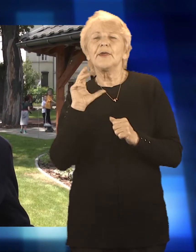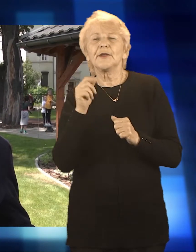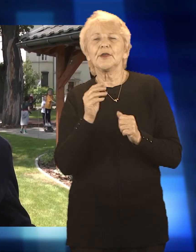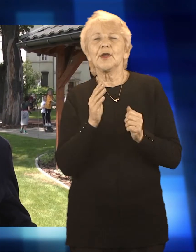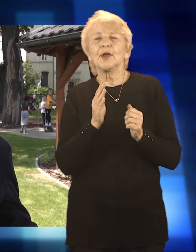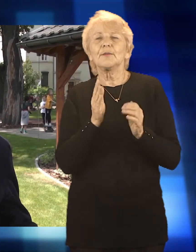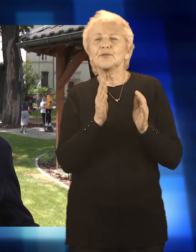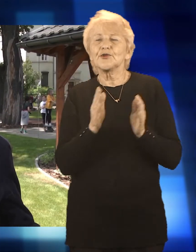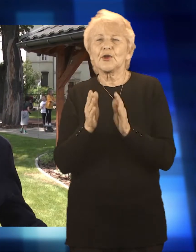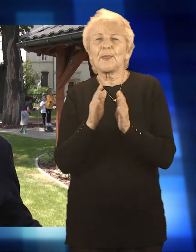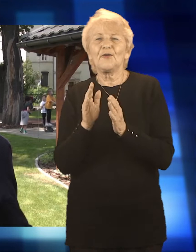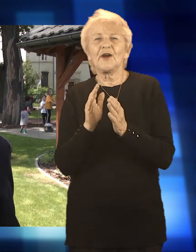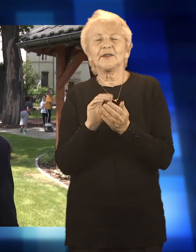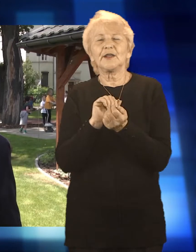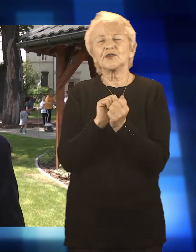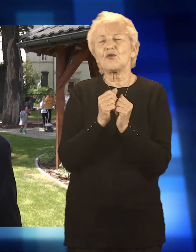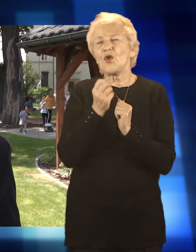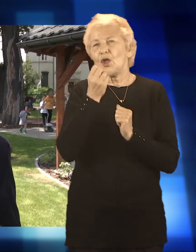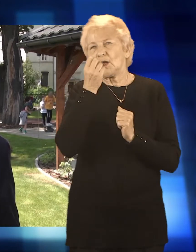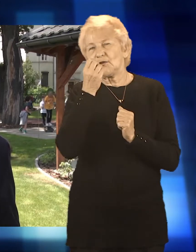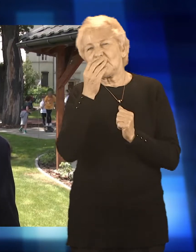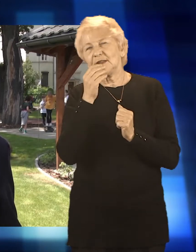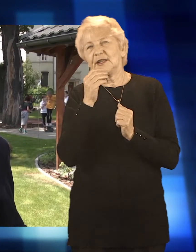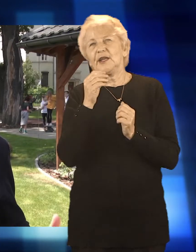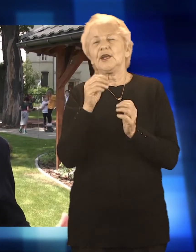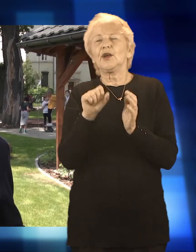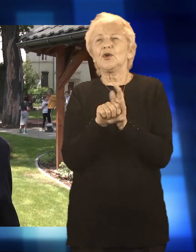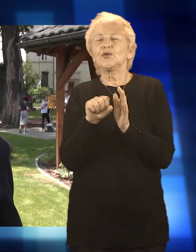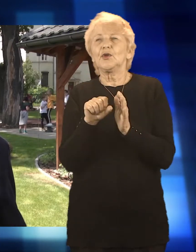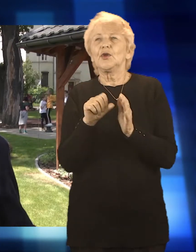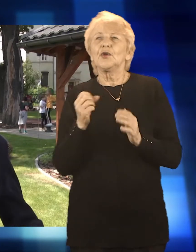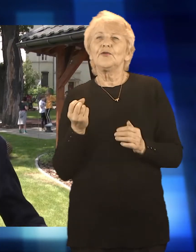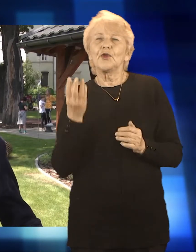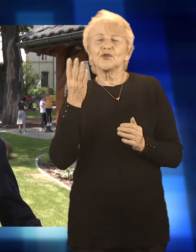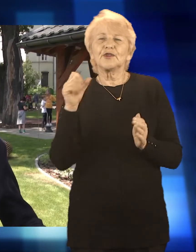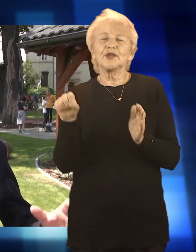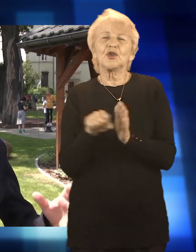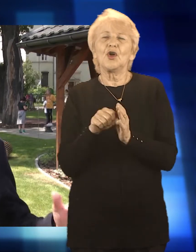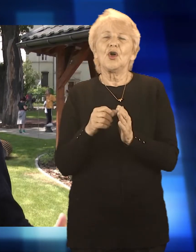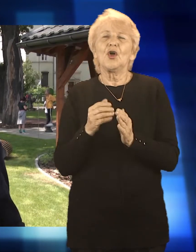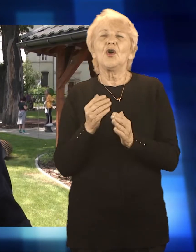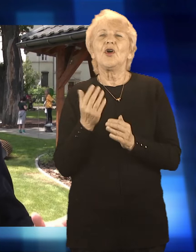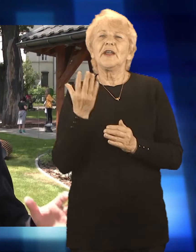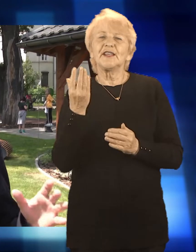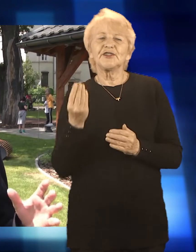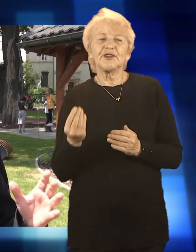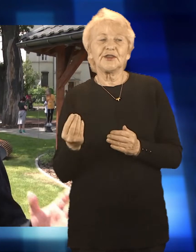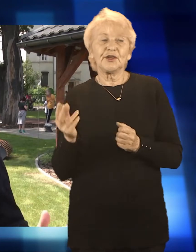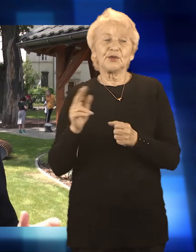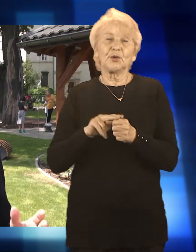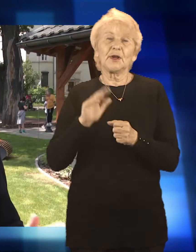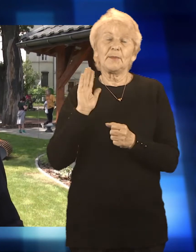ten pasaż w sąsiedztwie Deptaka jest taką można powiedzieć enklawą, która